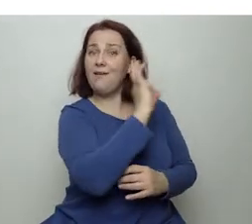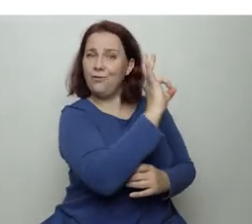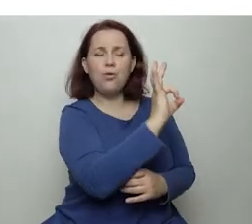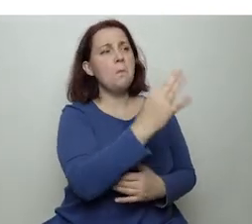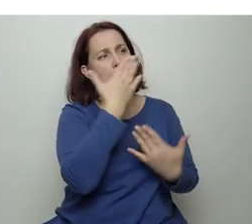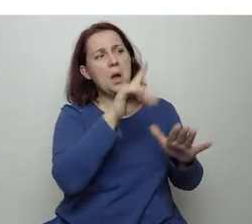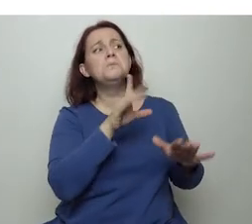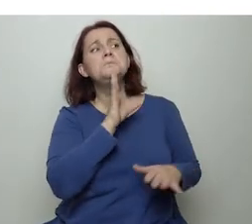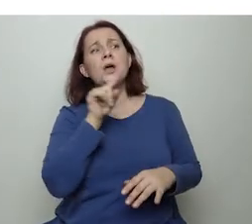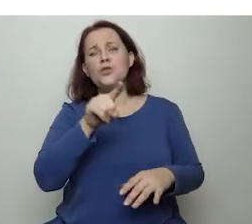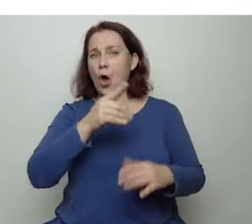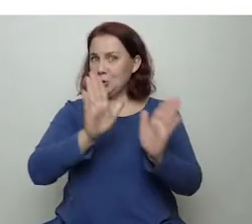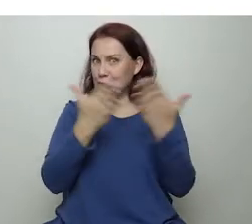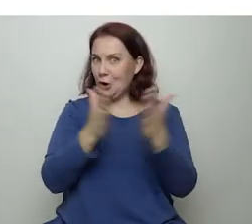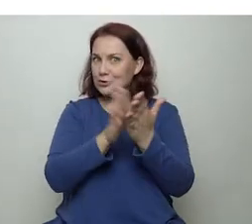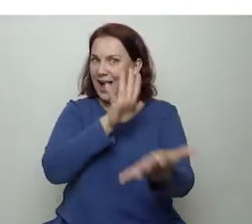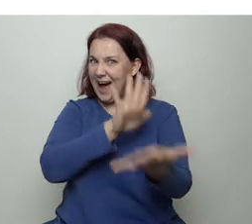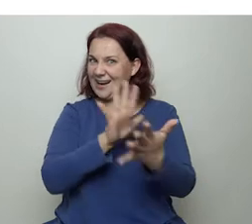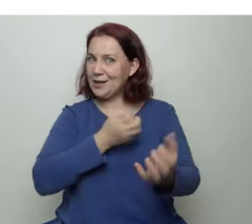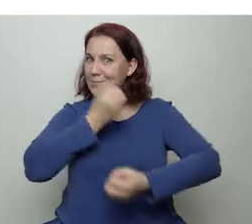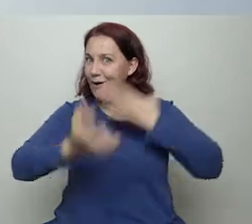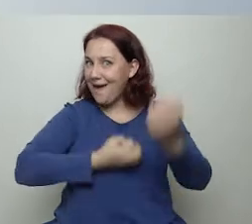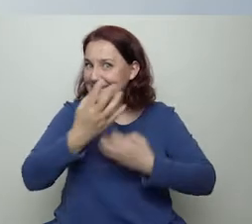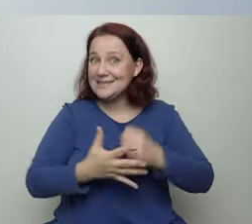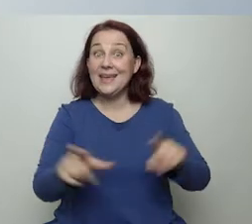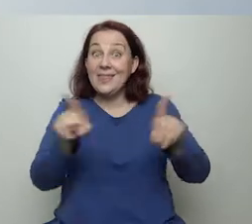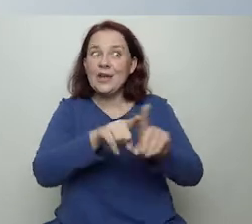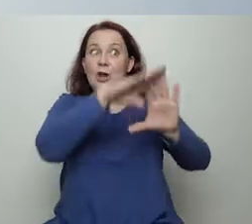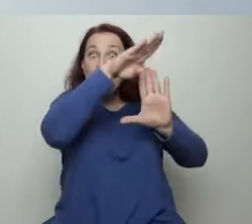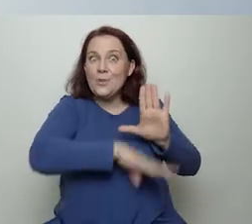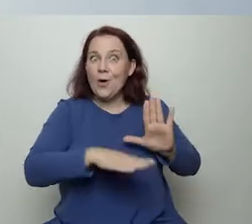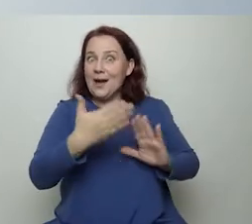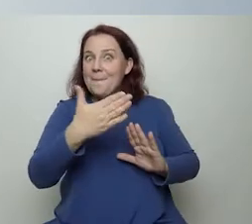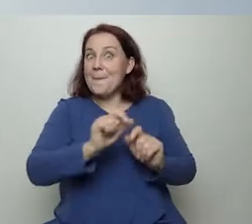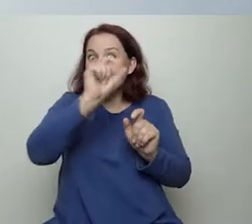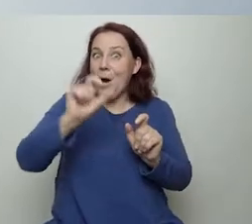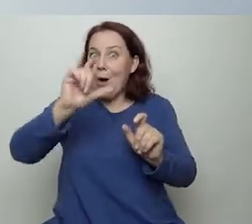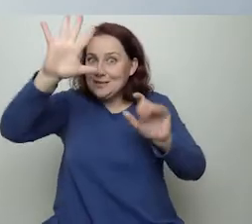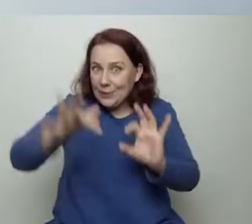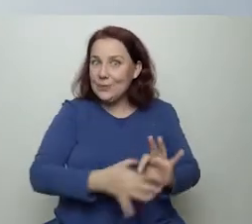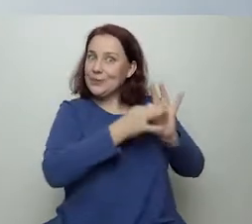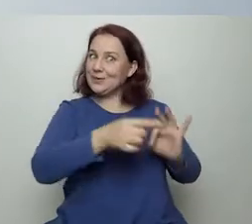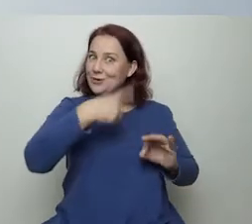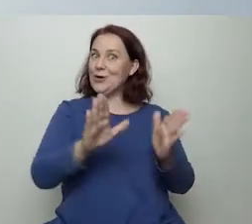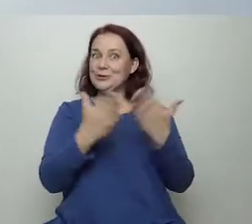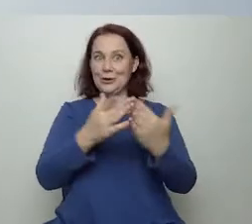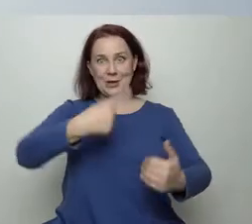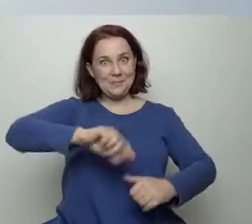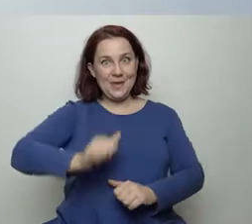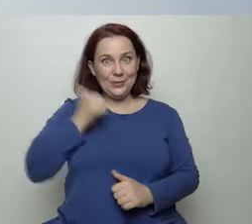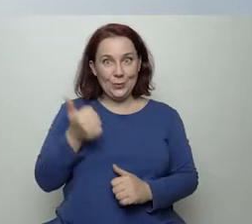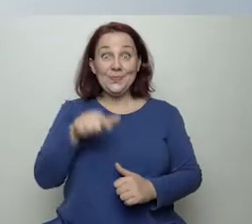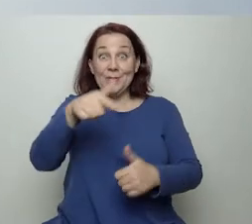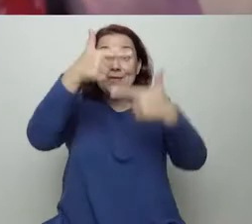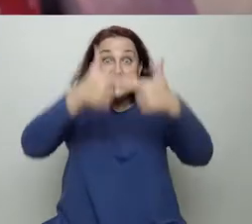książka poetycka, też taka charakterystyczna część programu Mocaku. Z tej książki jesteśmy bardzo dumni. To są wiersze, które też wybrali